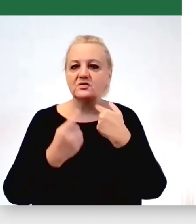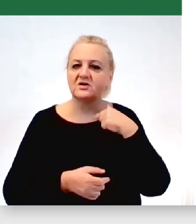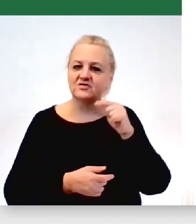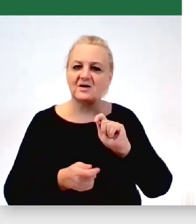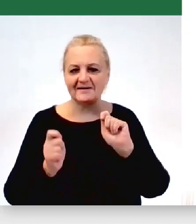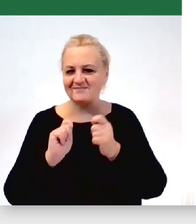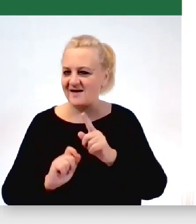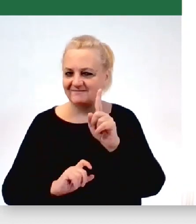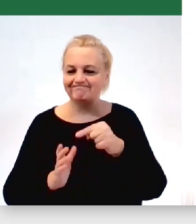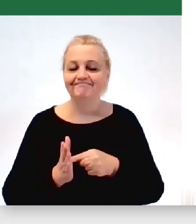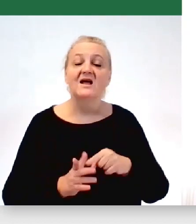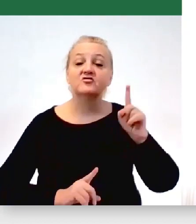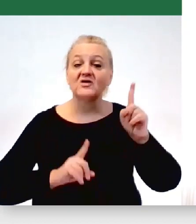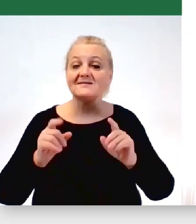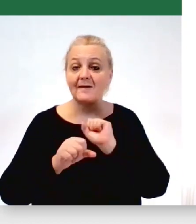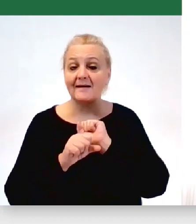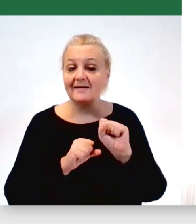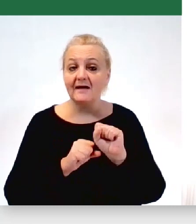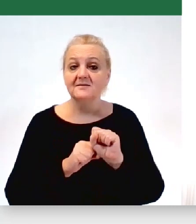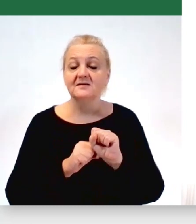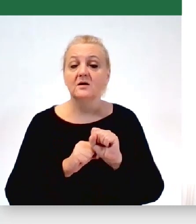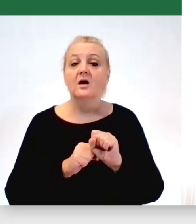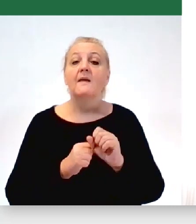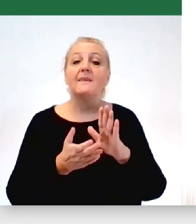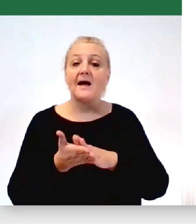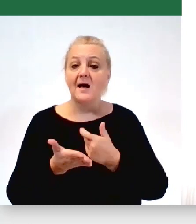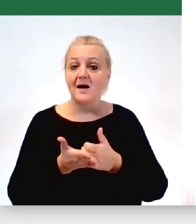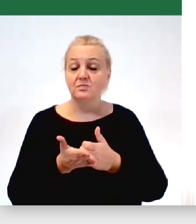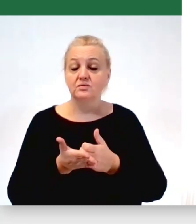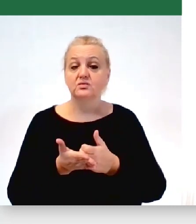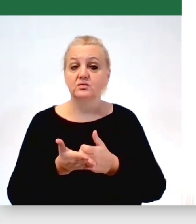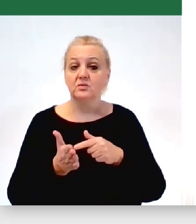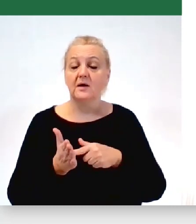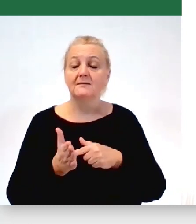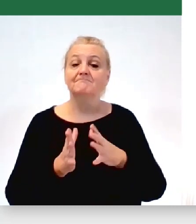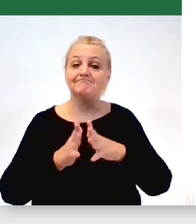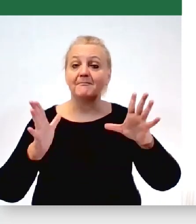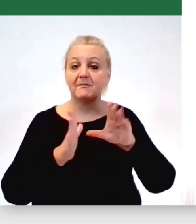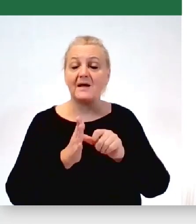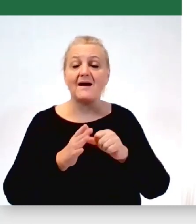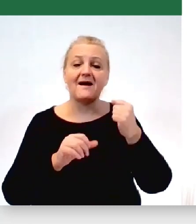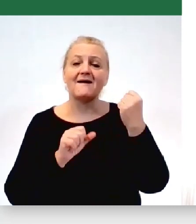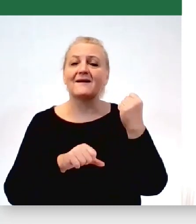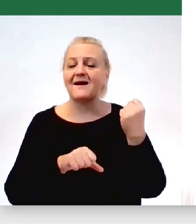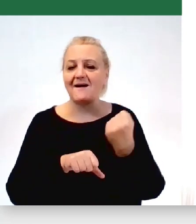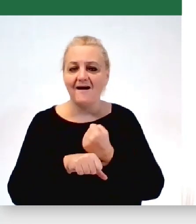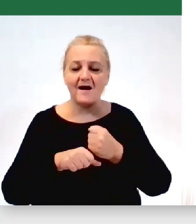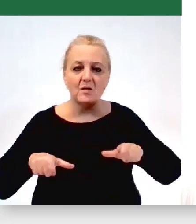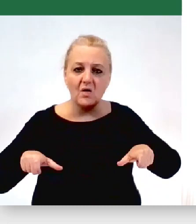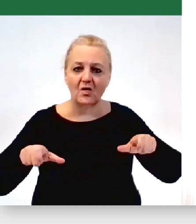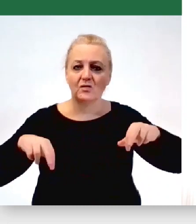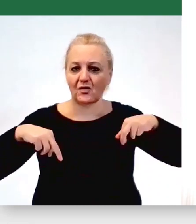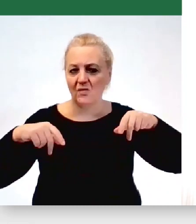zdekodyfikować, tak, że czasem chodnik, który z naszej perspektywy wielkomiejskiej jest betonozą, brukowaniem i tak dalej,